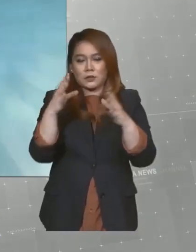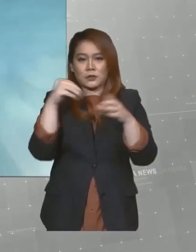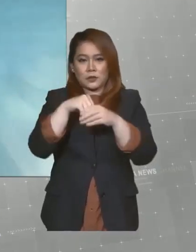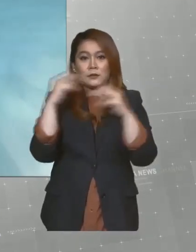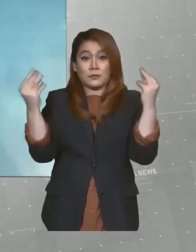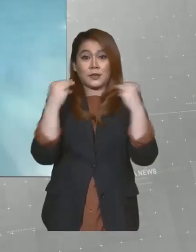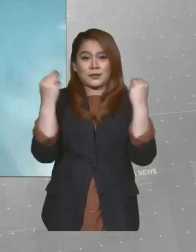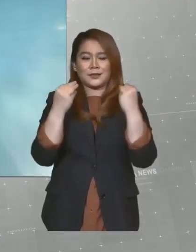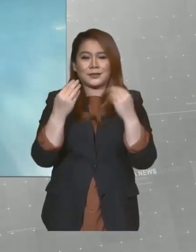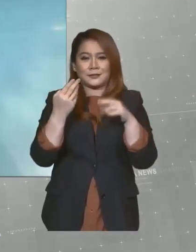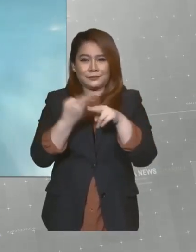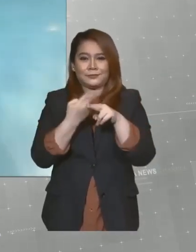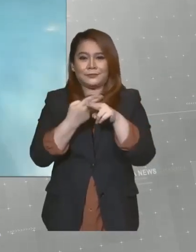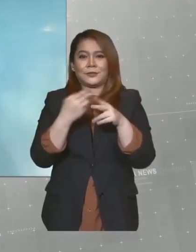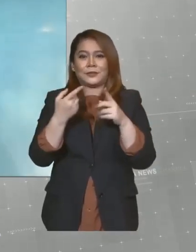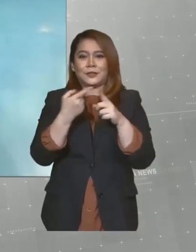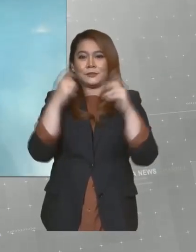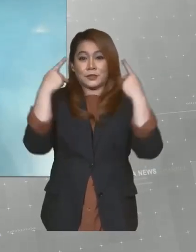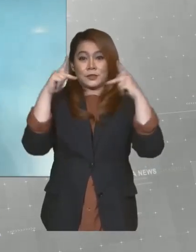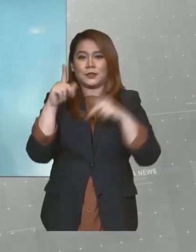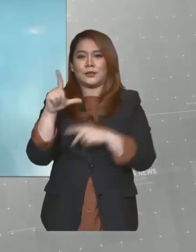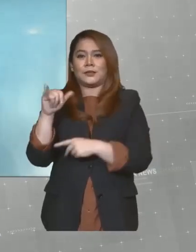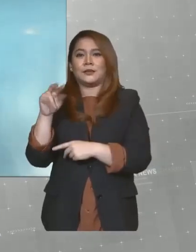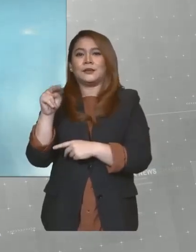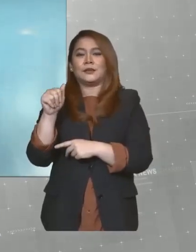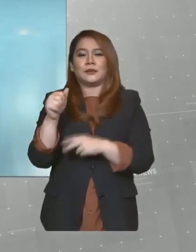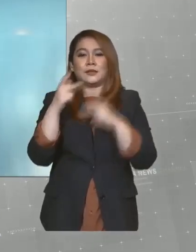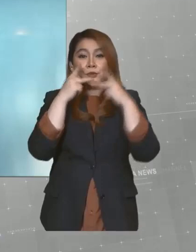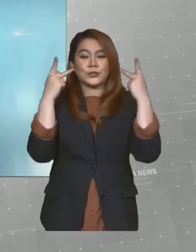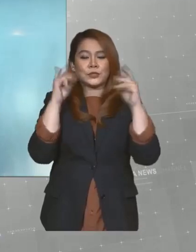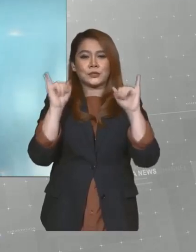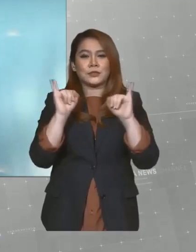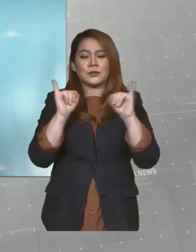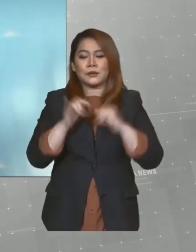daripada Presidennya Lina Su di Kuching pada Isnin.